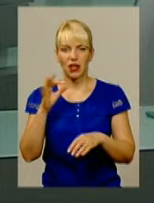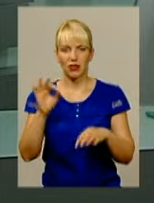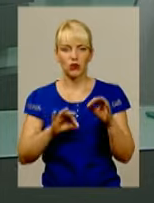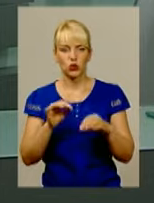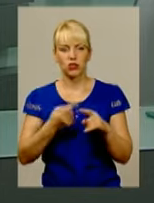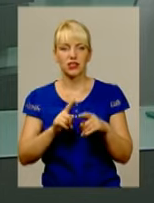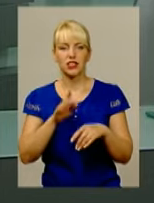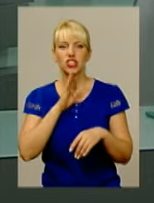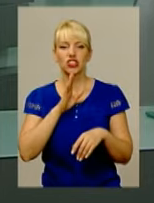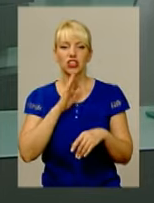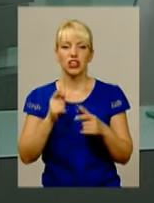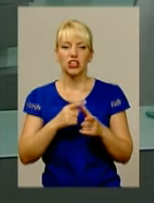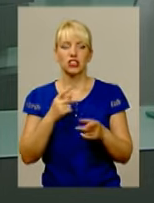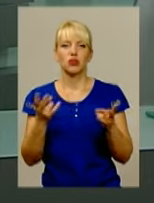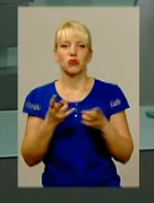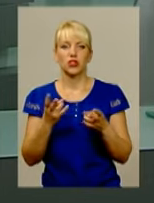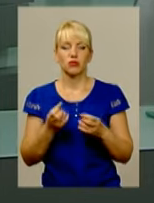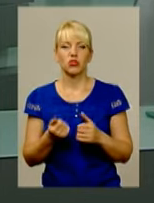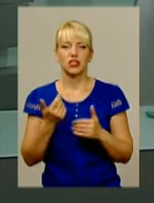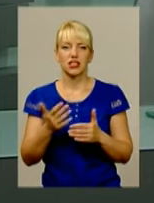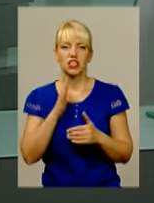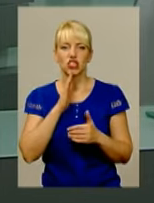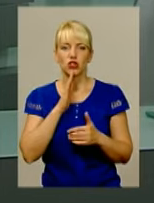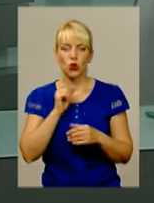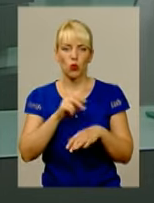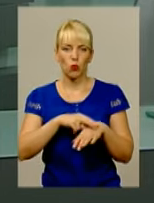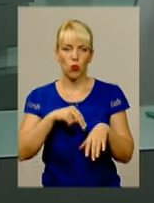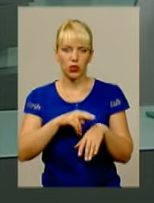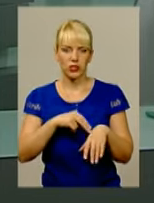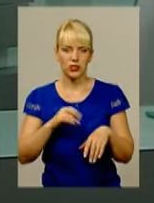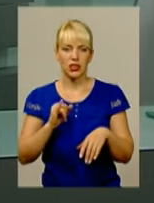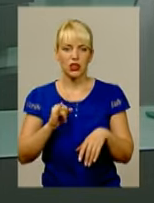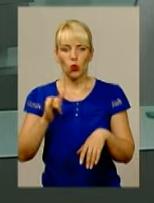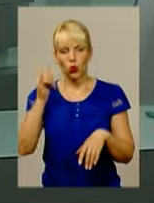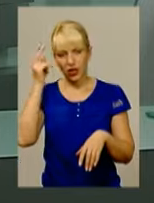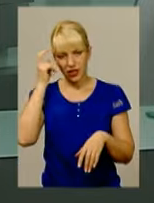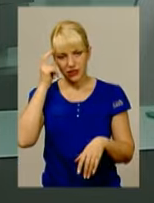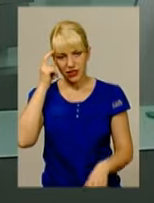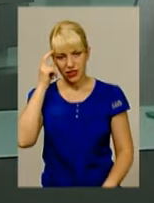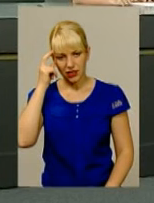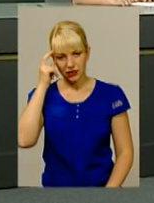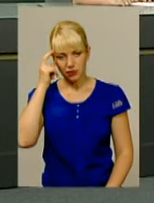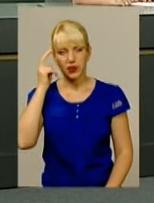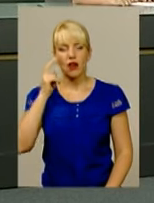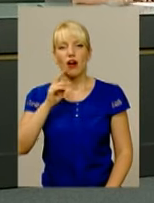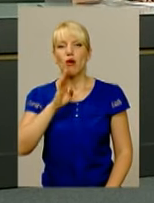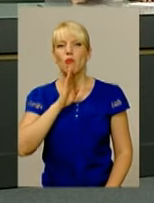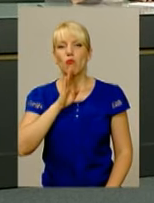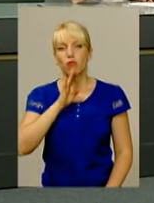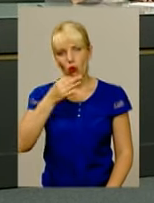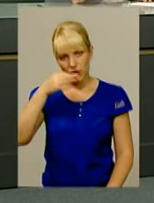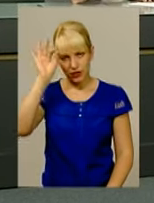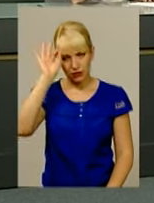жінки. Чи потрібно стільки жінок у поліції? Звичайно, київських полісменок вже